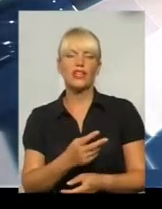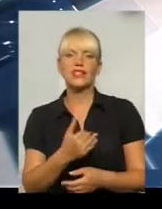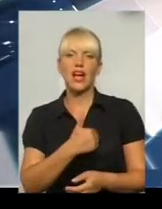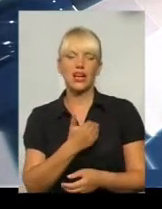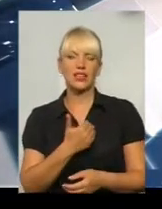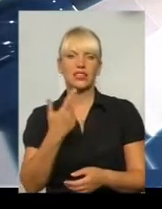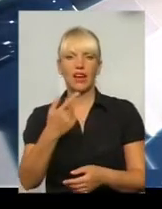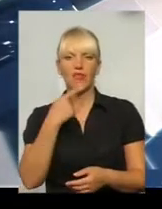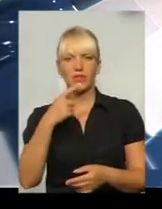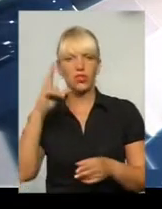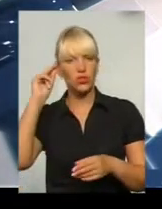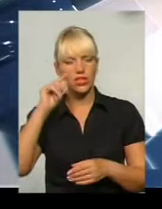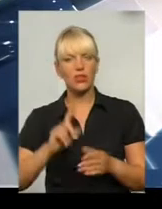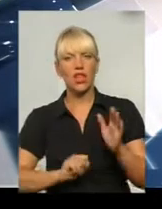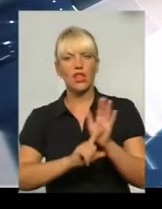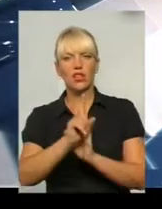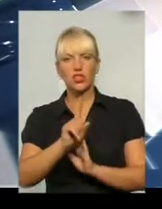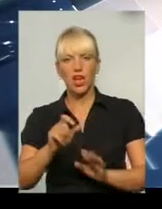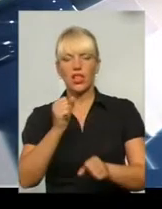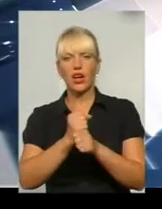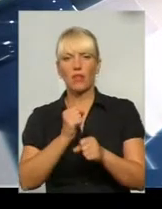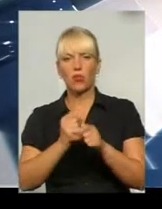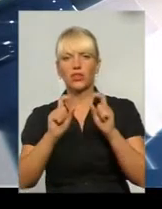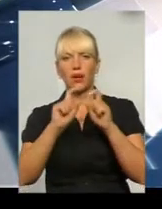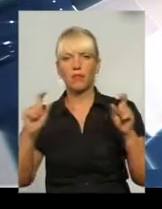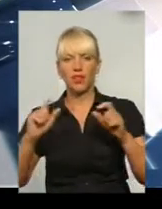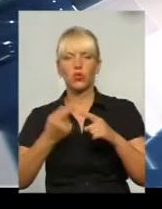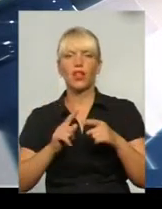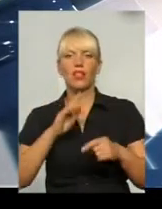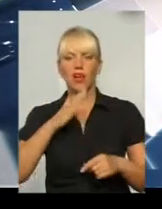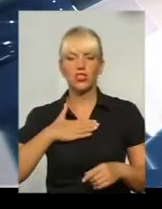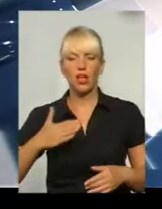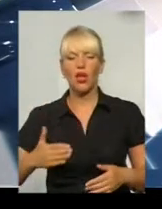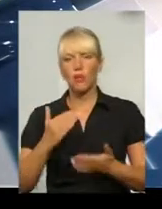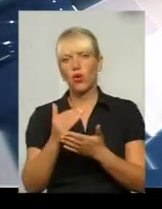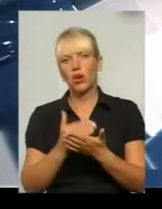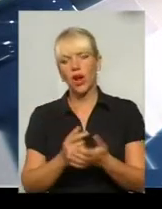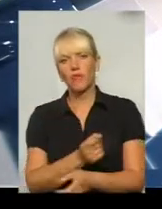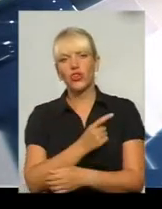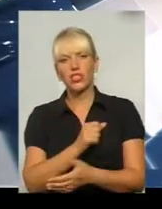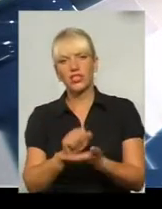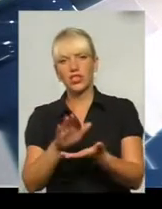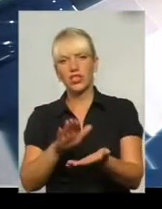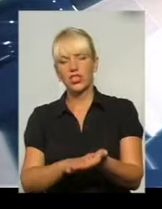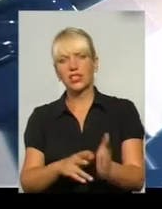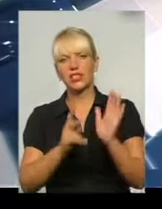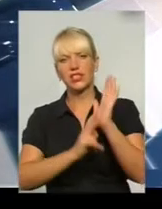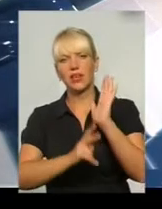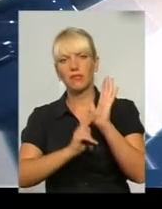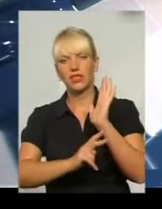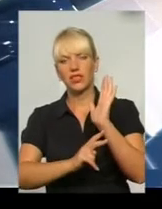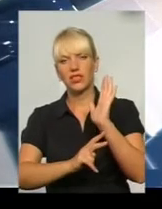цифру. На початку роботи приюти нашої програми в Одесі наситувалося більше 70